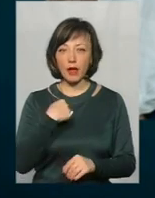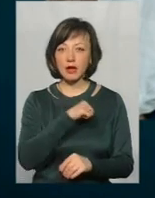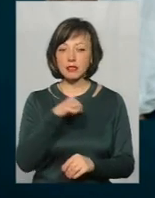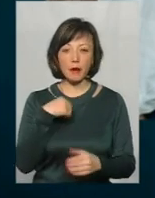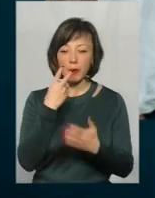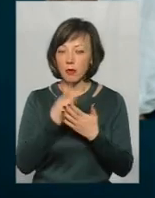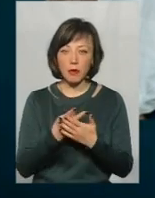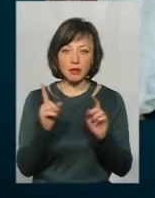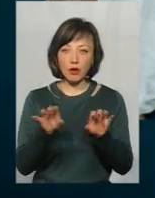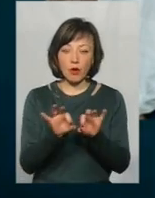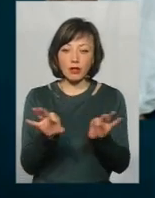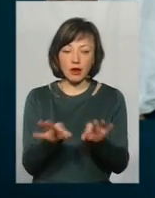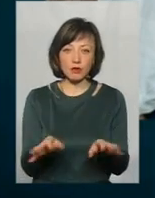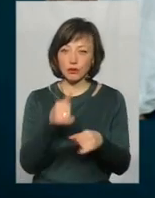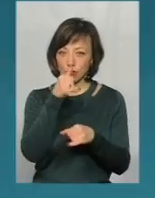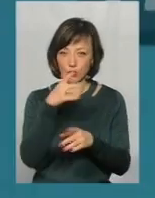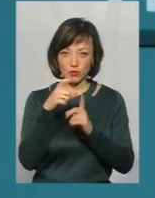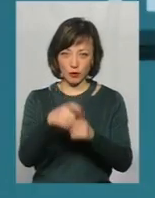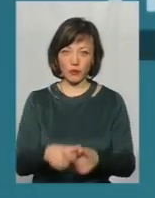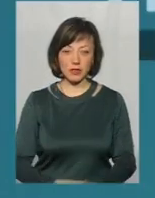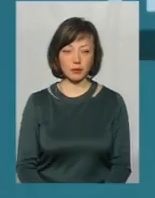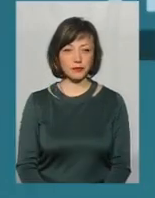побачу, я навіть вам конкретніші виповіді не дам.